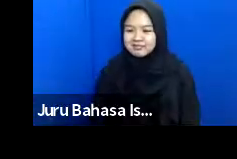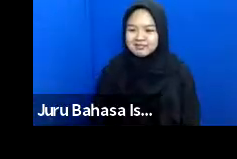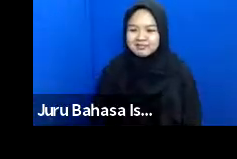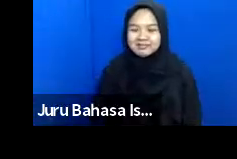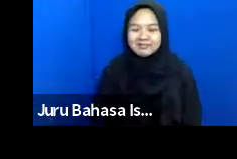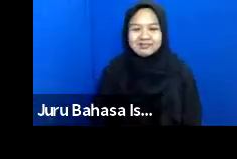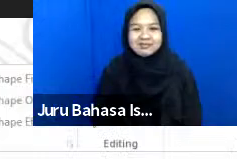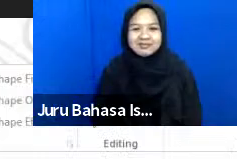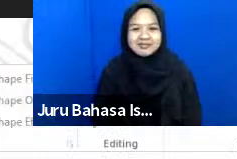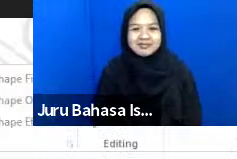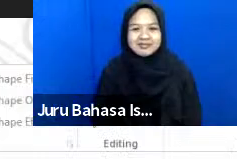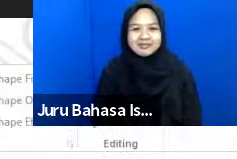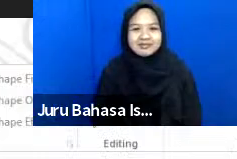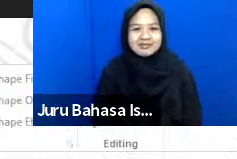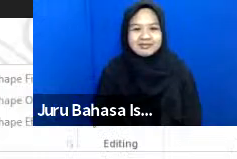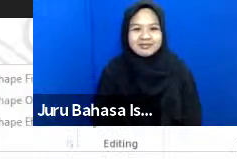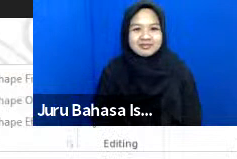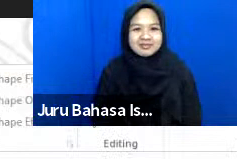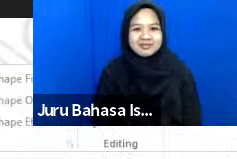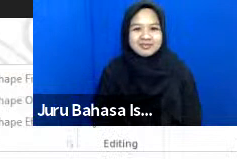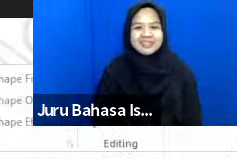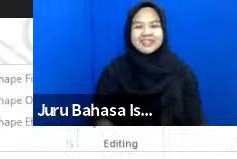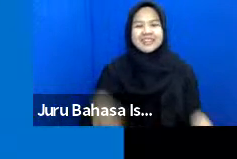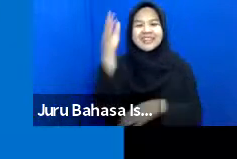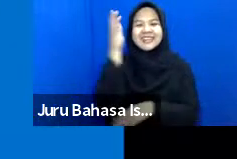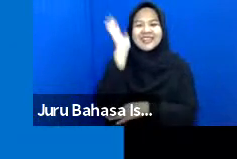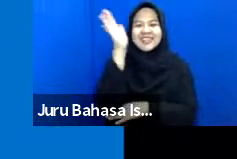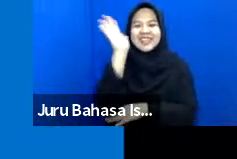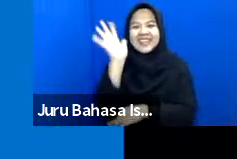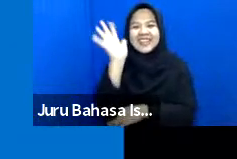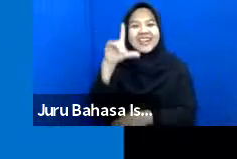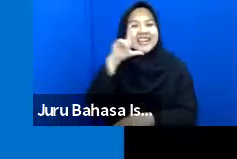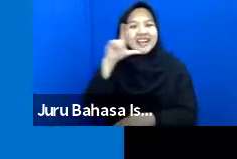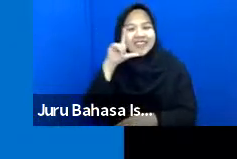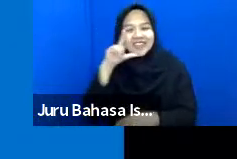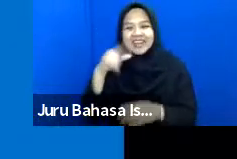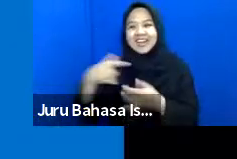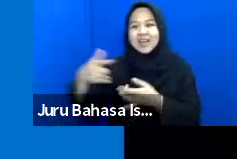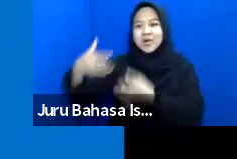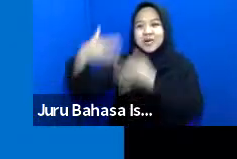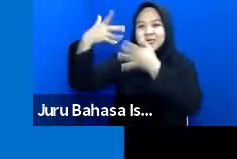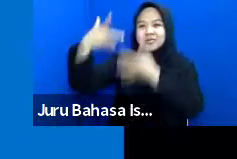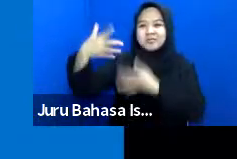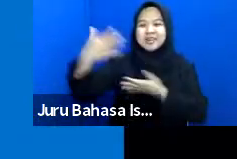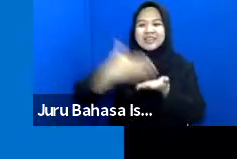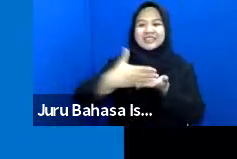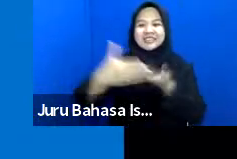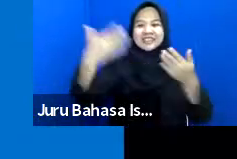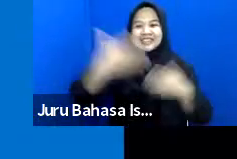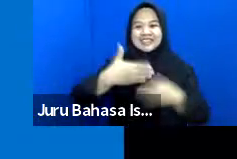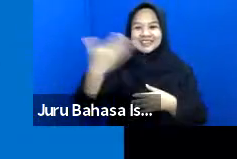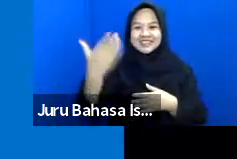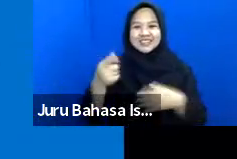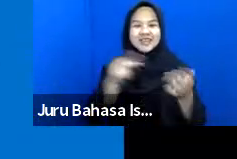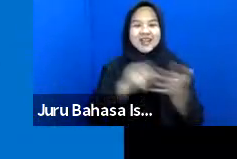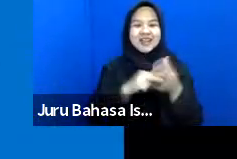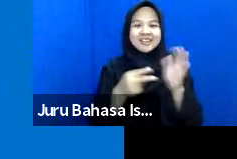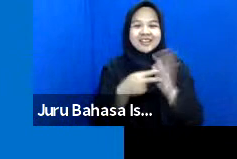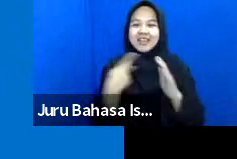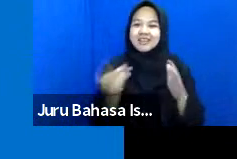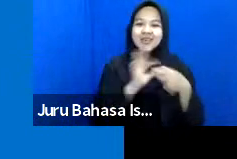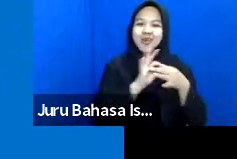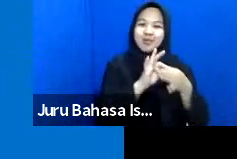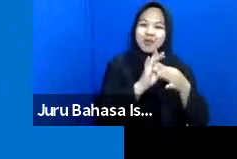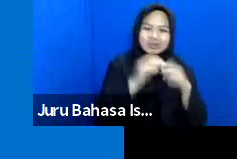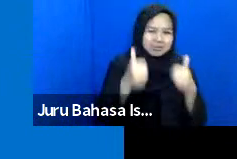presentasi di Sleman yang share screen di Iku Pang ya itulah Indonesia ini artinya bahwa kita kolaborasi